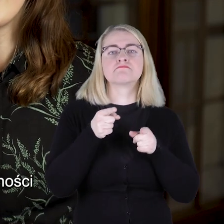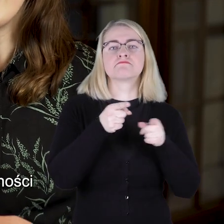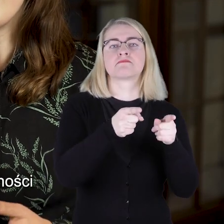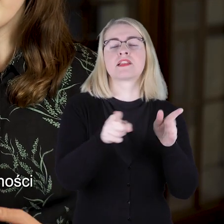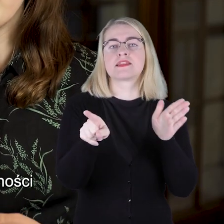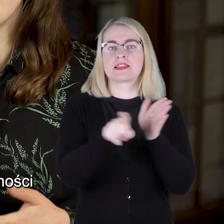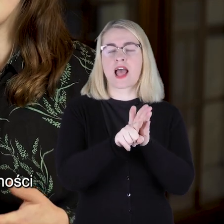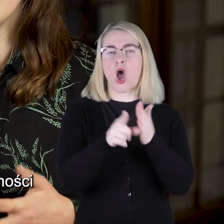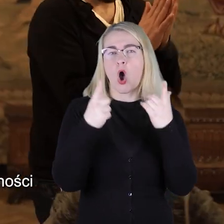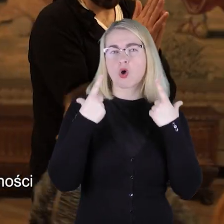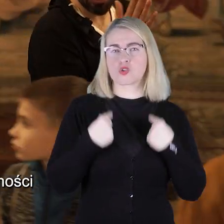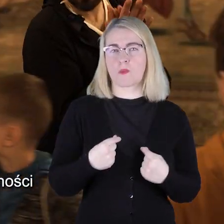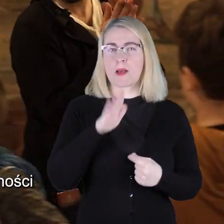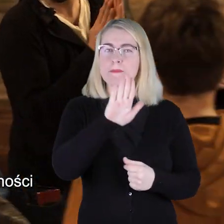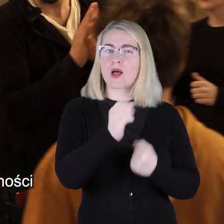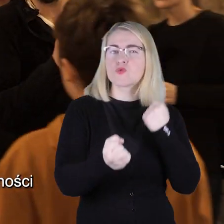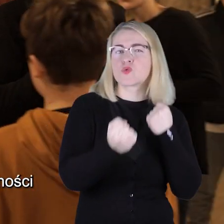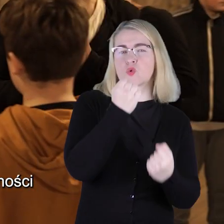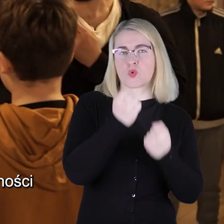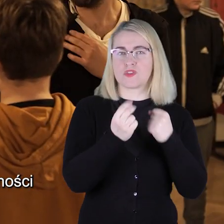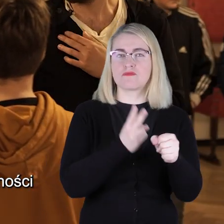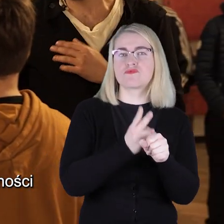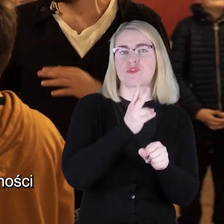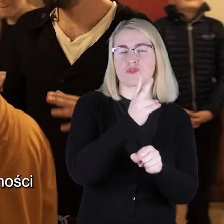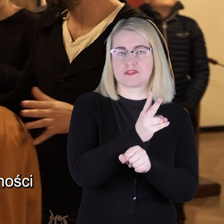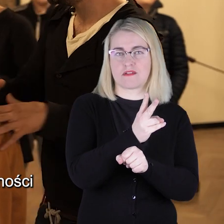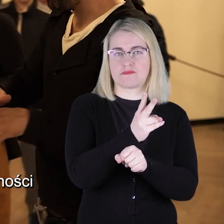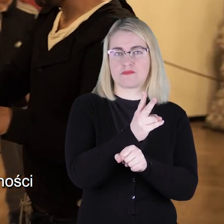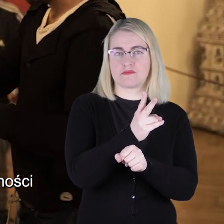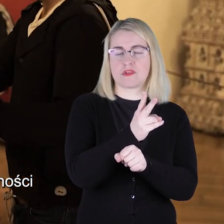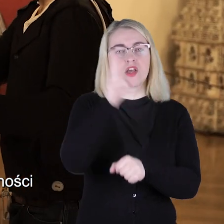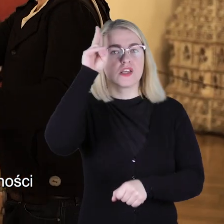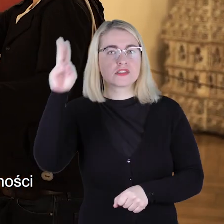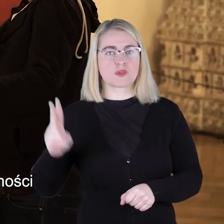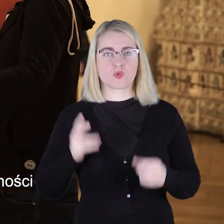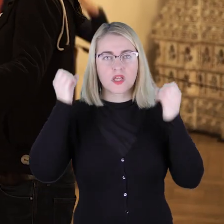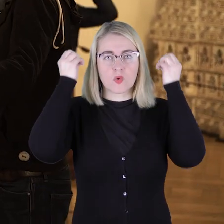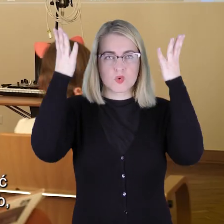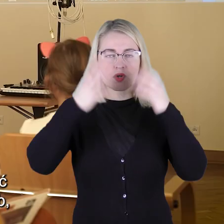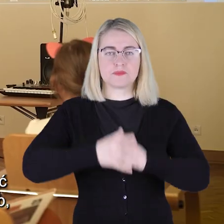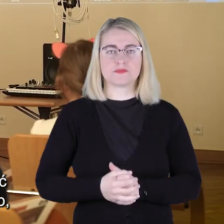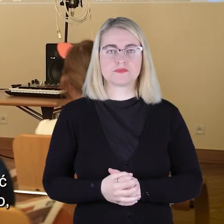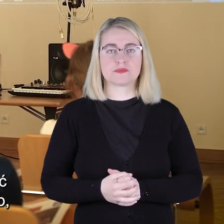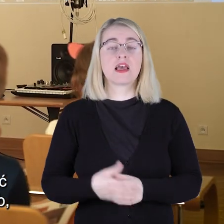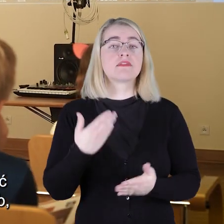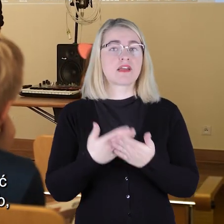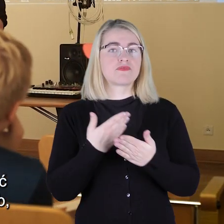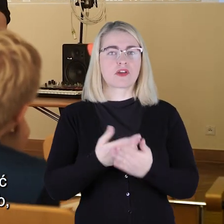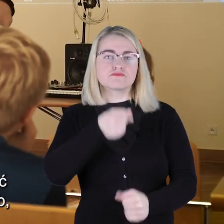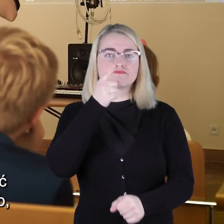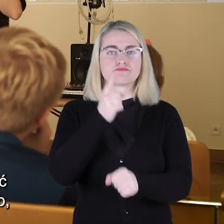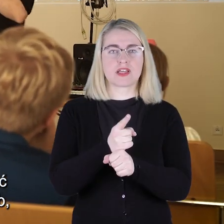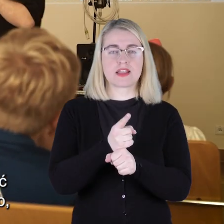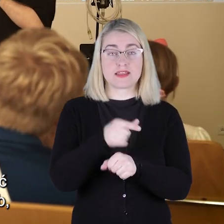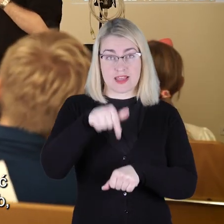dla osób o utrudnionej dostępności do instytucji kultury. Postanowiłyśmy skierować